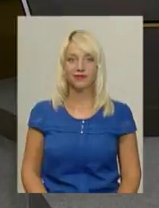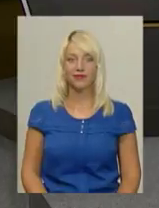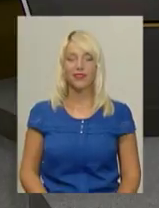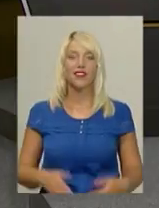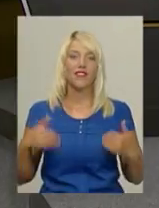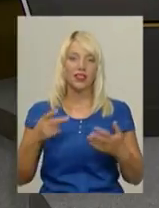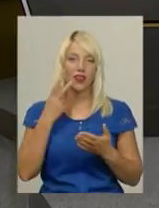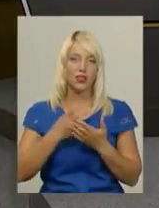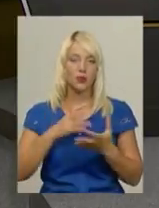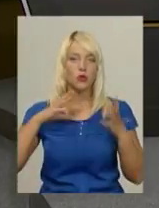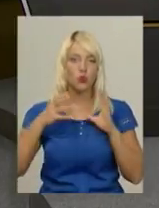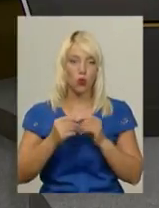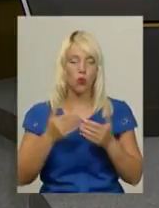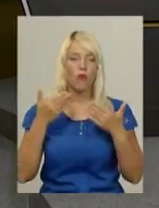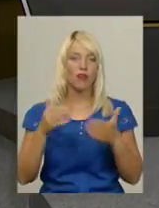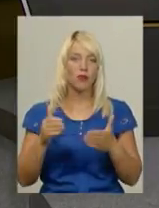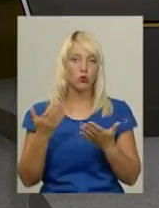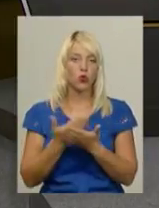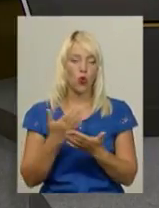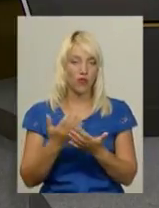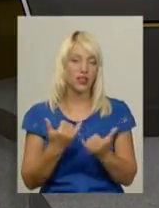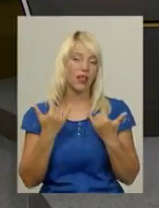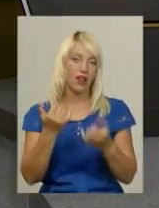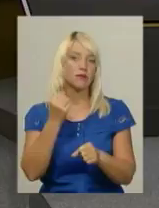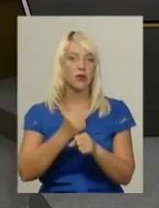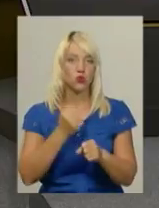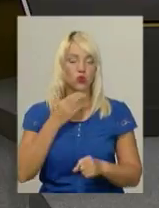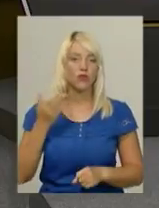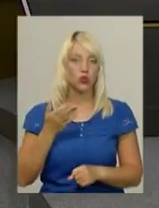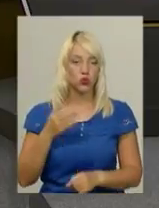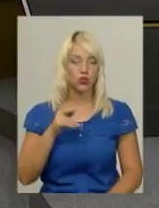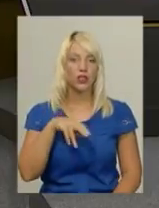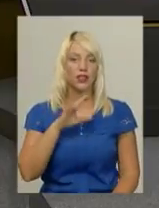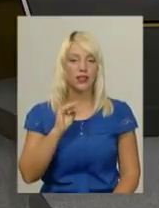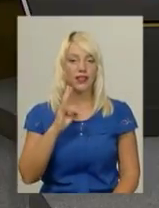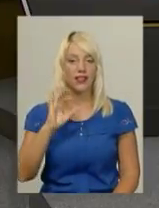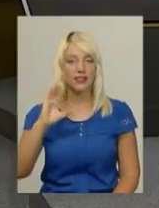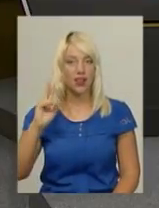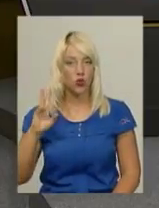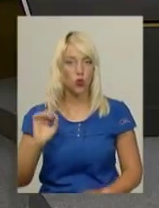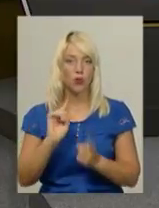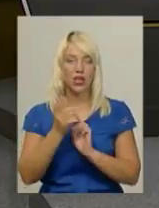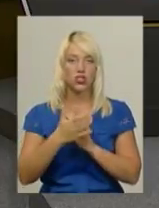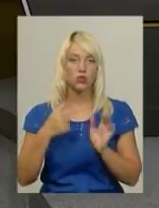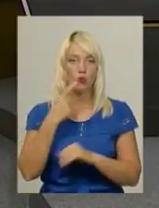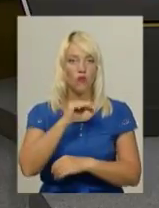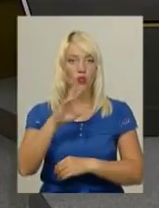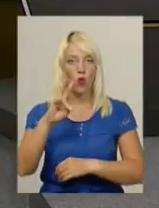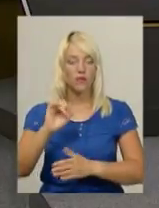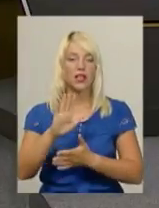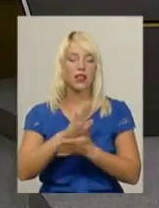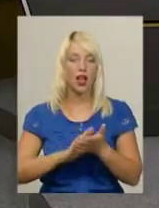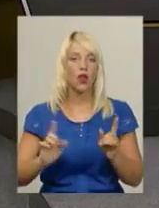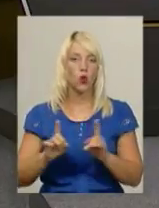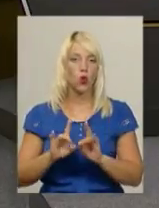Вітаю, ви дивитесь підсумковий випуск новин. У студії для вас працює ведуча Дарина Денисенко, переклад на жестову мову Оксана Фіновська. Далі